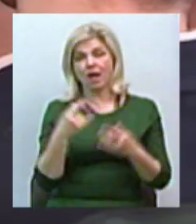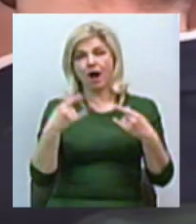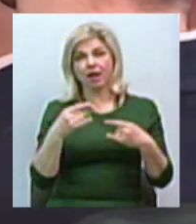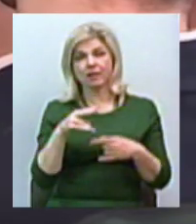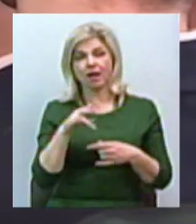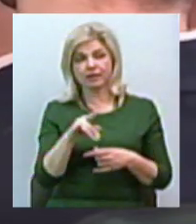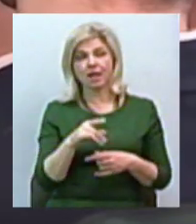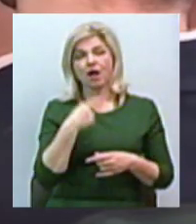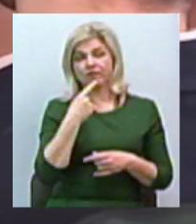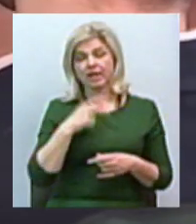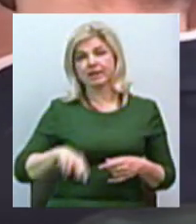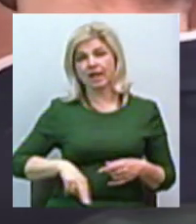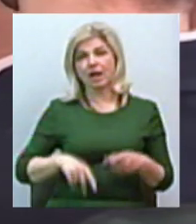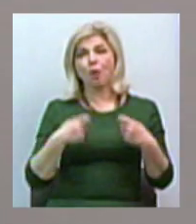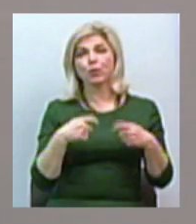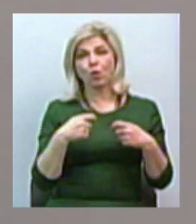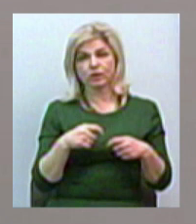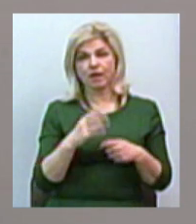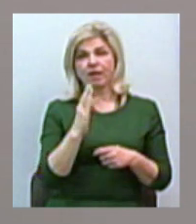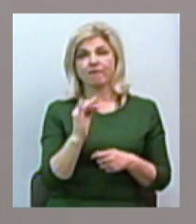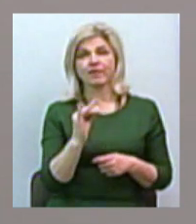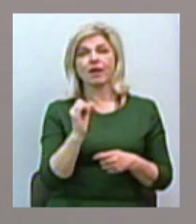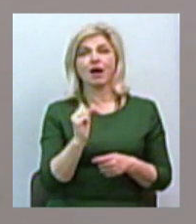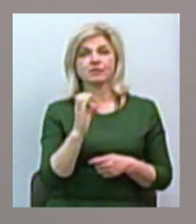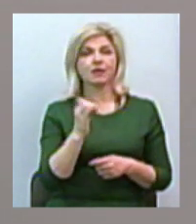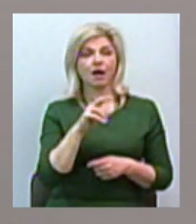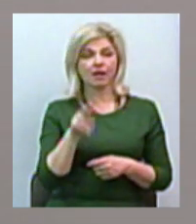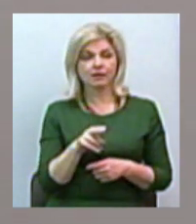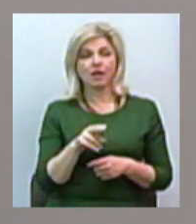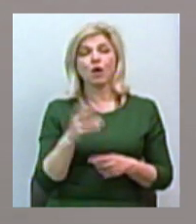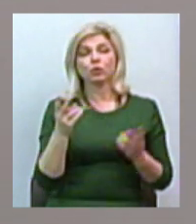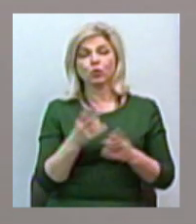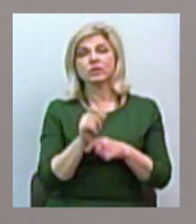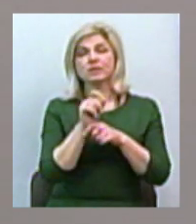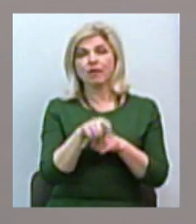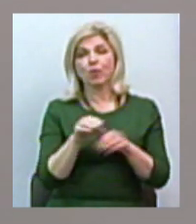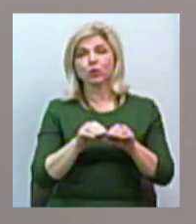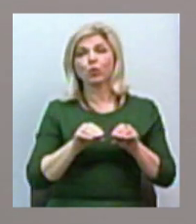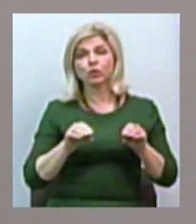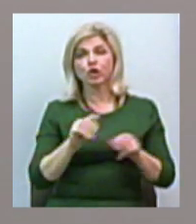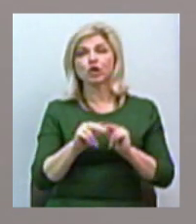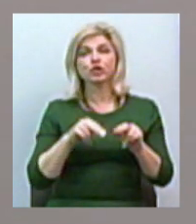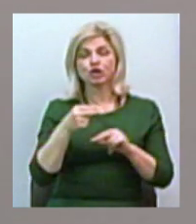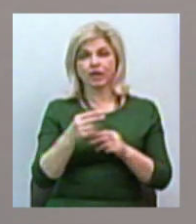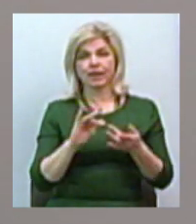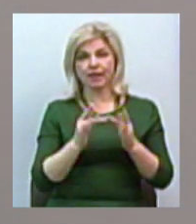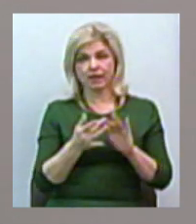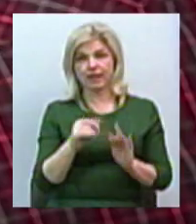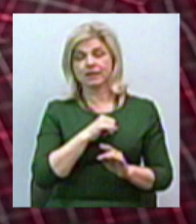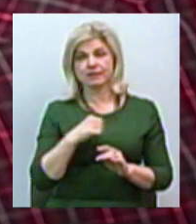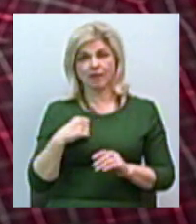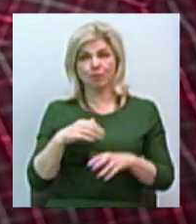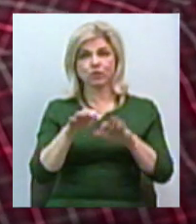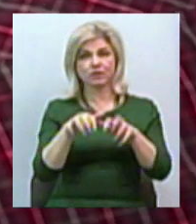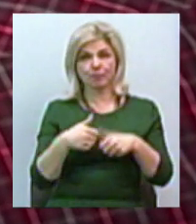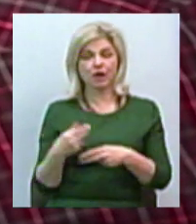директор з продажу компанії «Авіасад» Антон Юр'єв. Потрібно буде замовити тюнер через інтернет та самому його забрати, приїхавши на